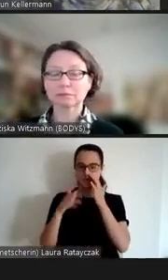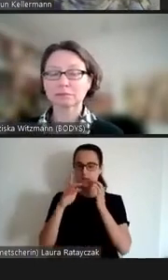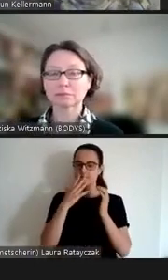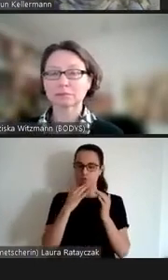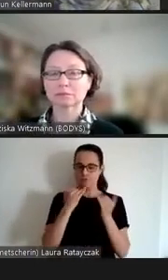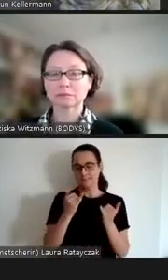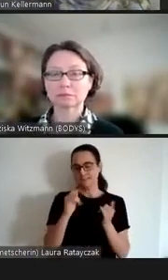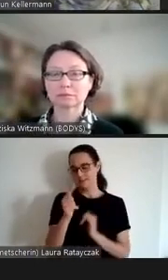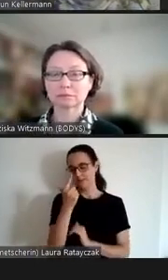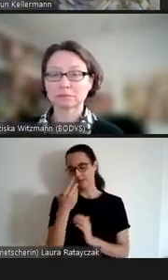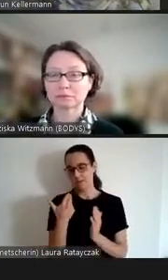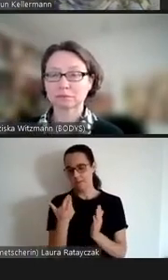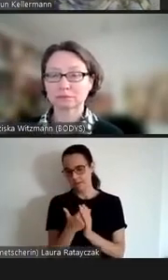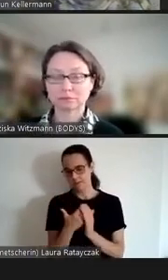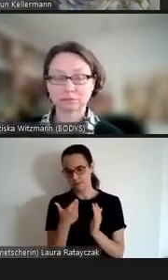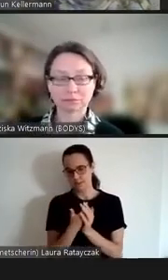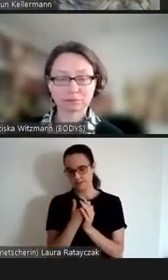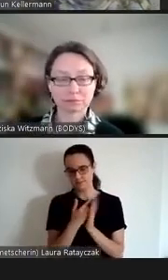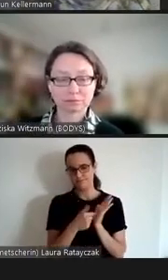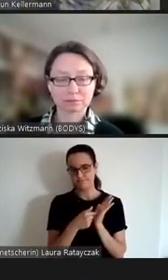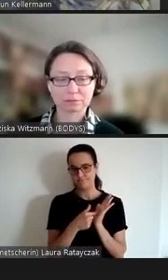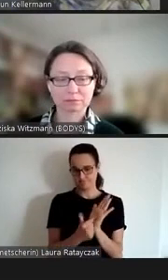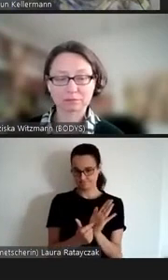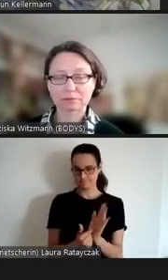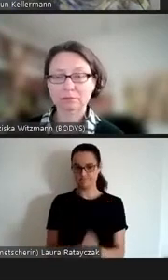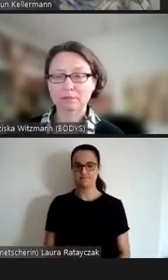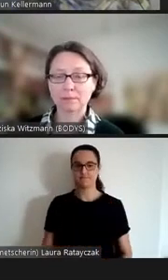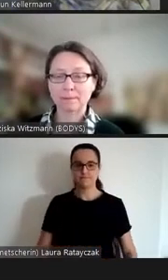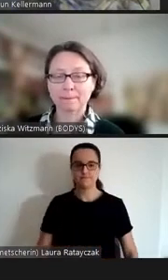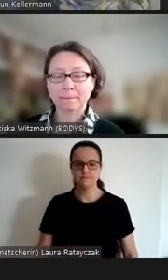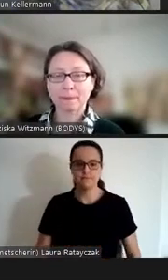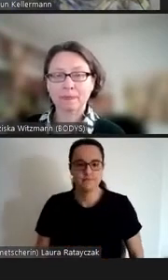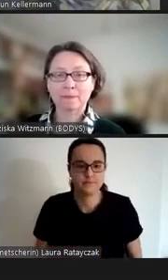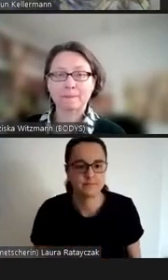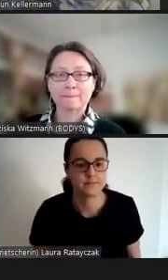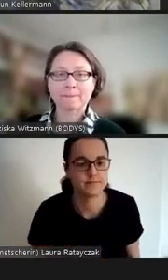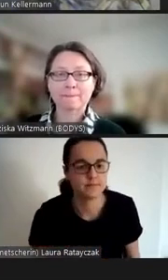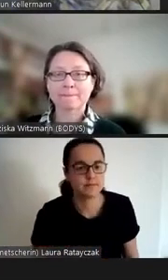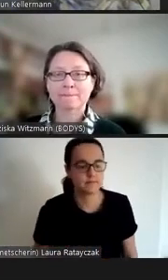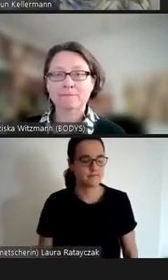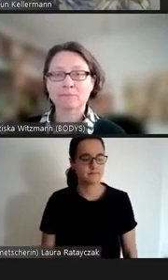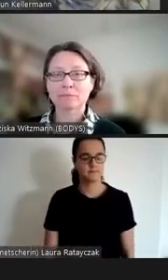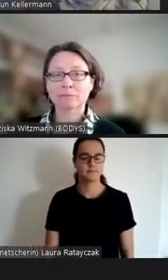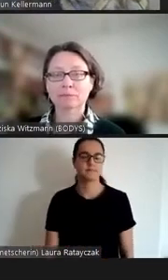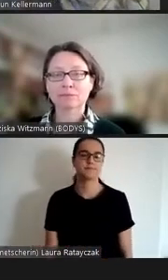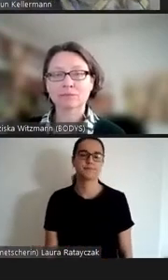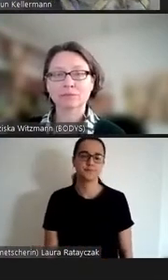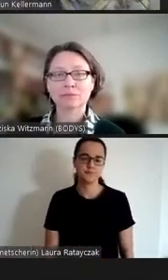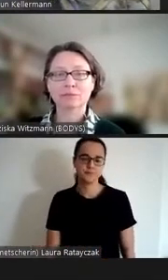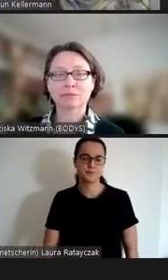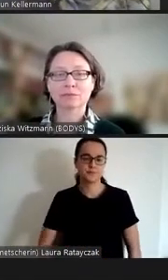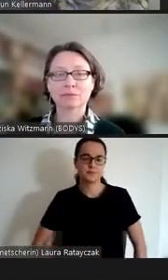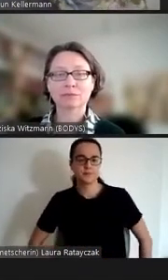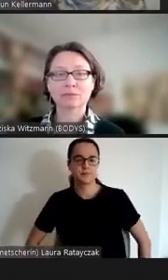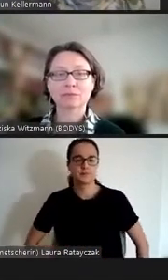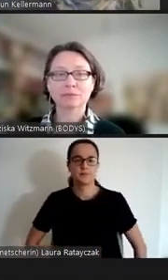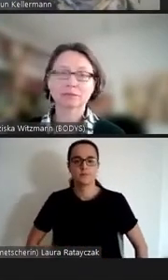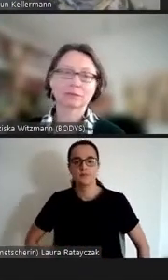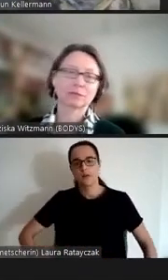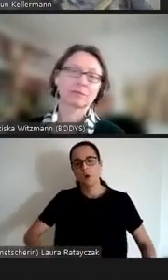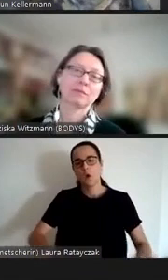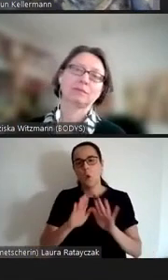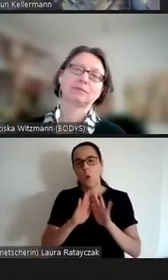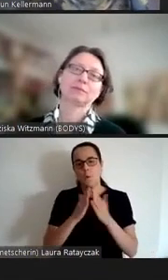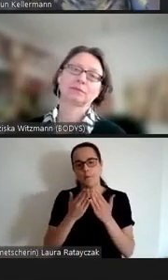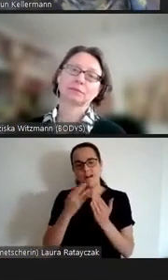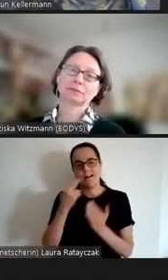Beispiel eben noch kurz präsentieren Der Roman heißt